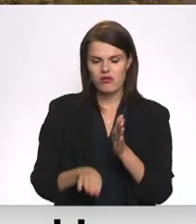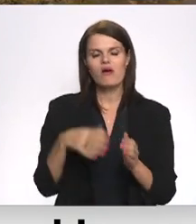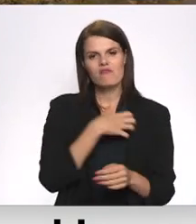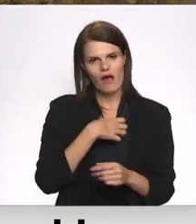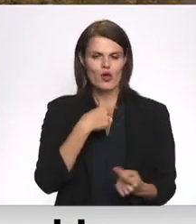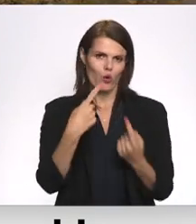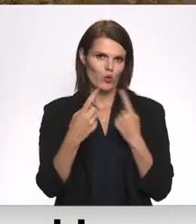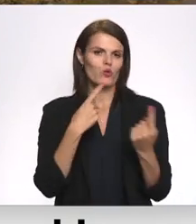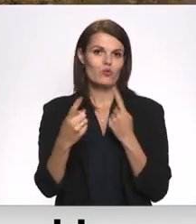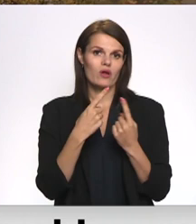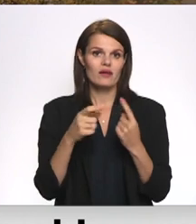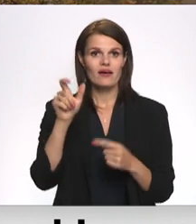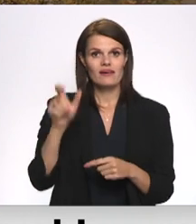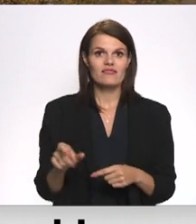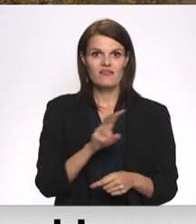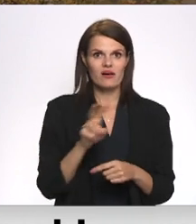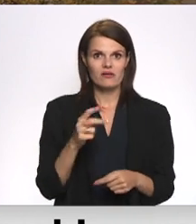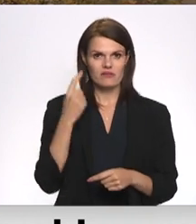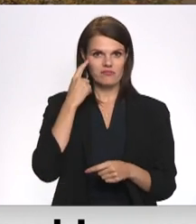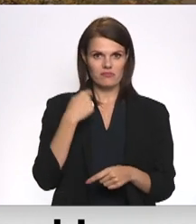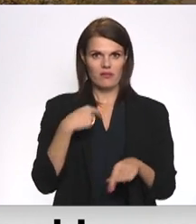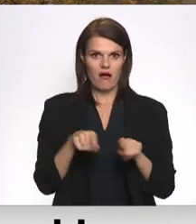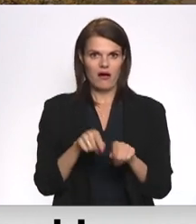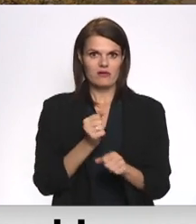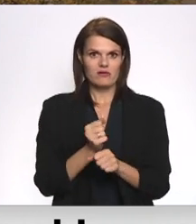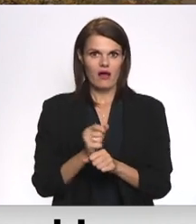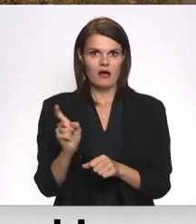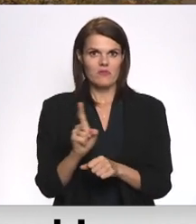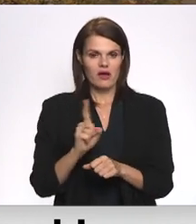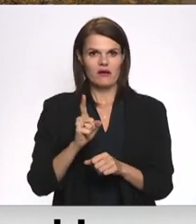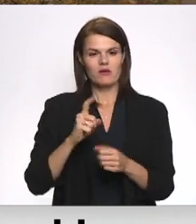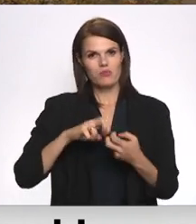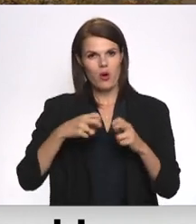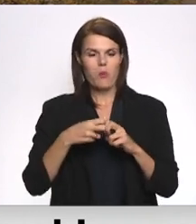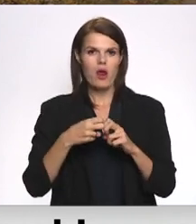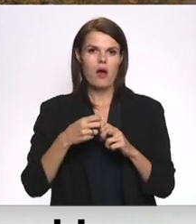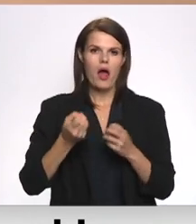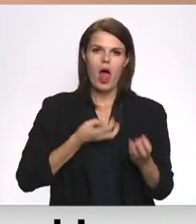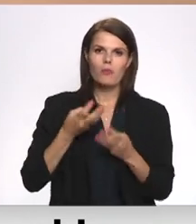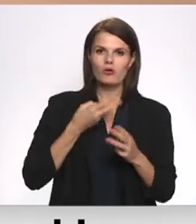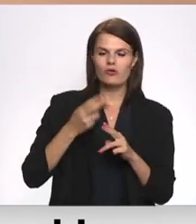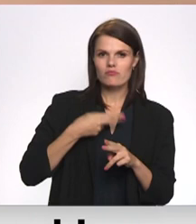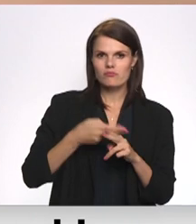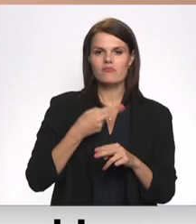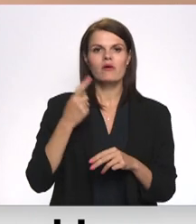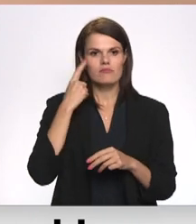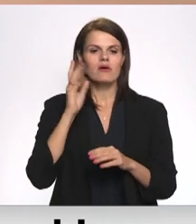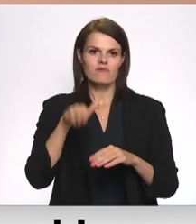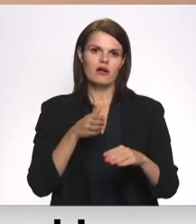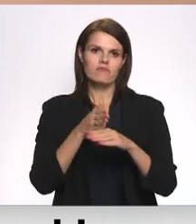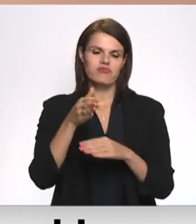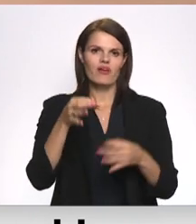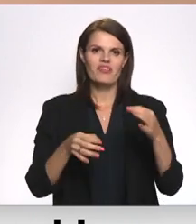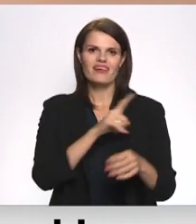Cilvēki, kuri Elza stāstā atpazīst savu pieredzi, var vēsties pēc palīdzības Tiesības arga birojā, kas šādus gadījumus izskata un